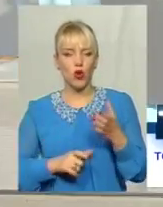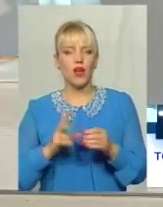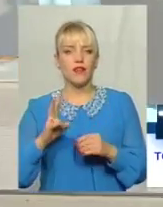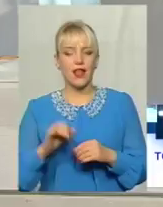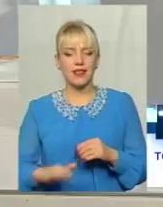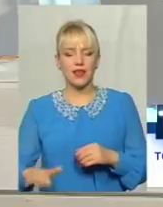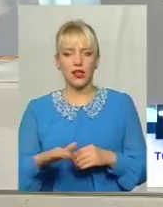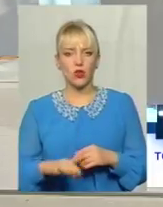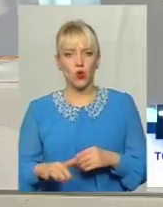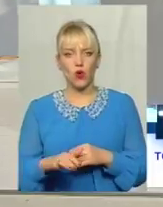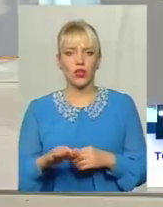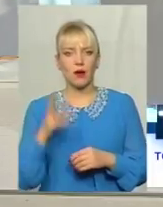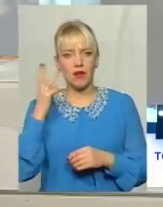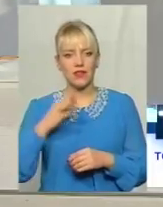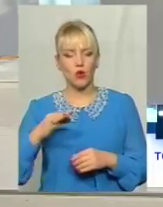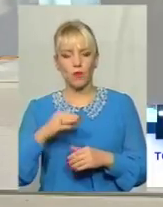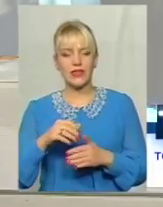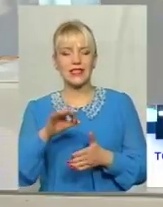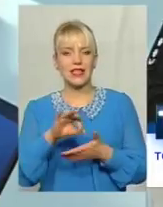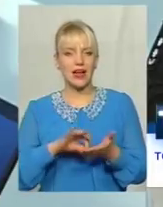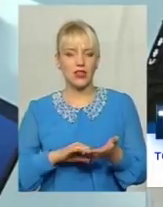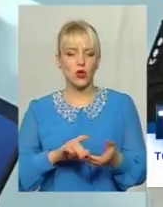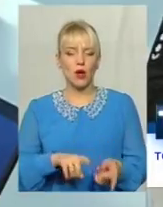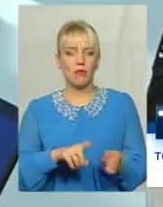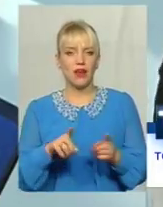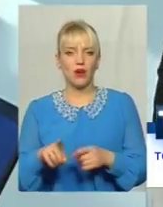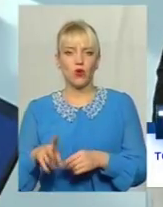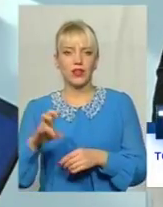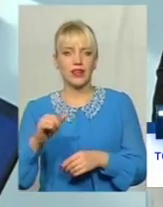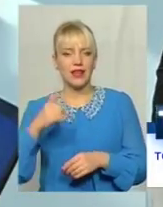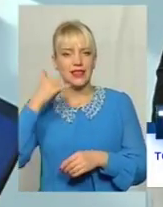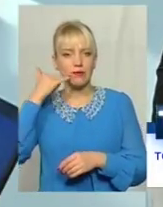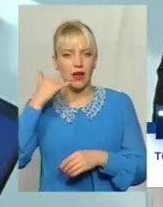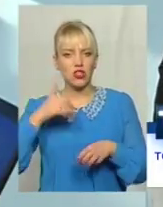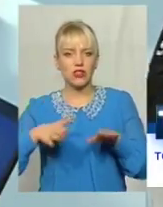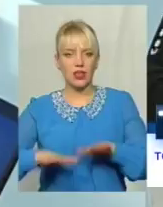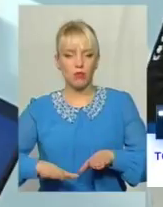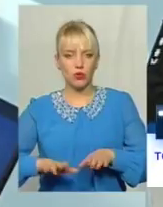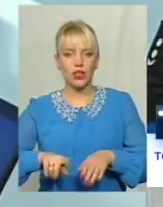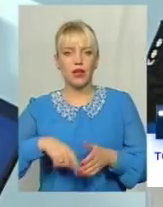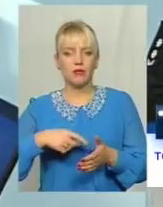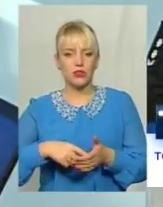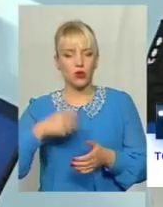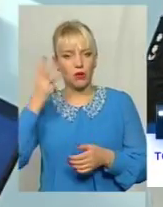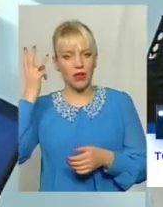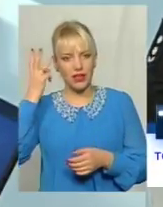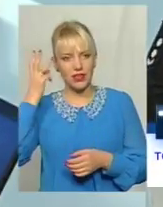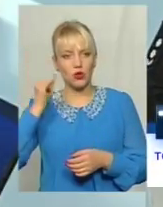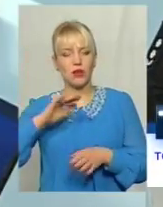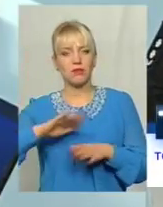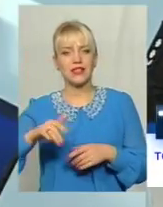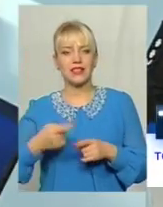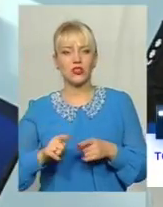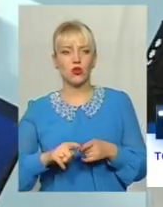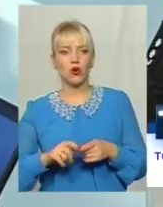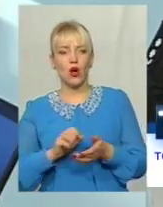Одразу переходить на диспетчерський пункт в місті Хмельницькому На службу диспетчерську І після цього